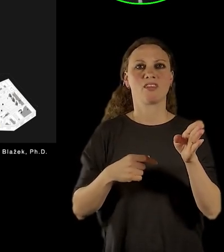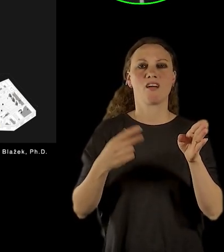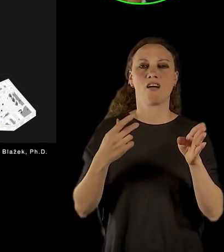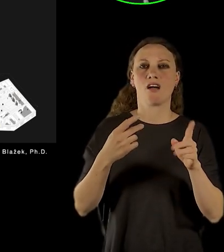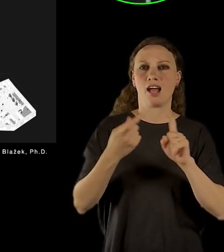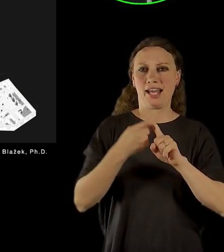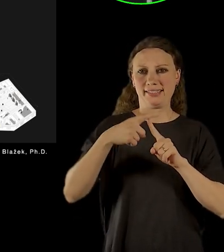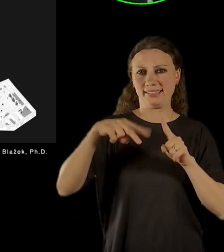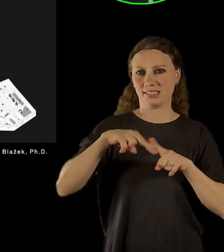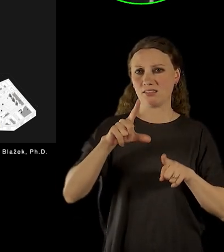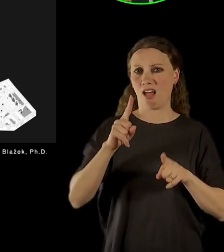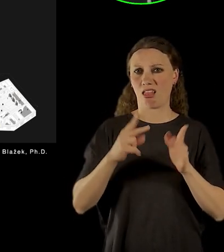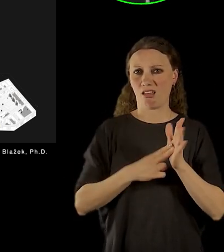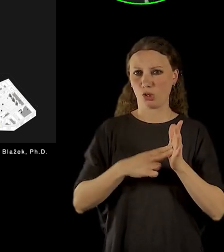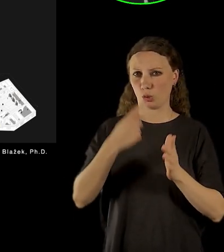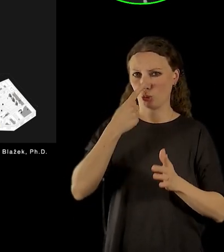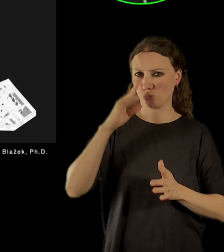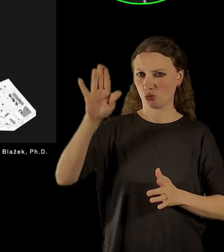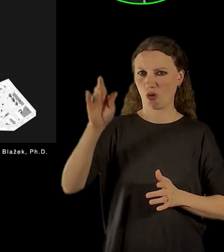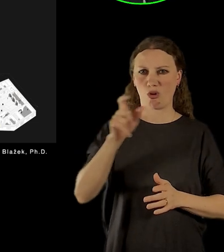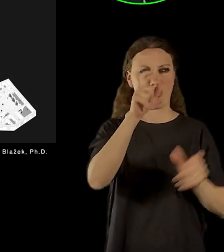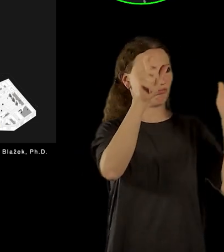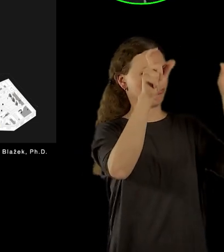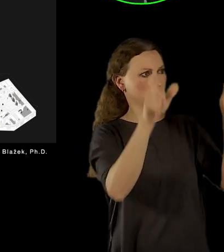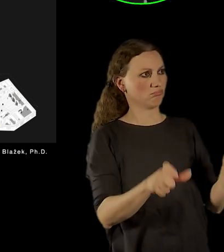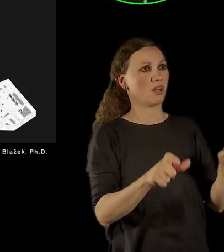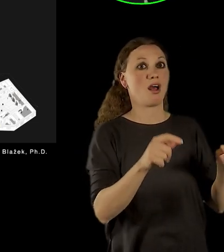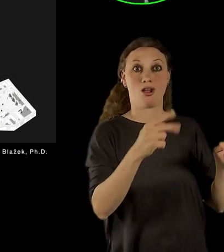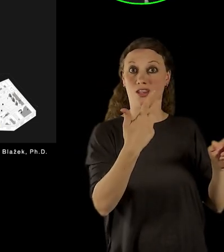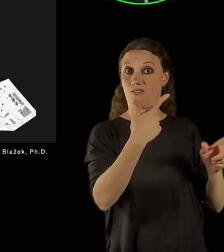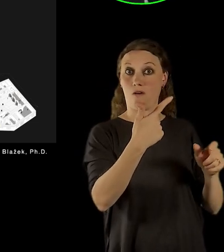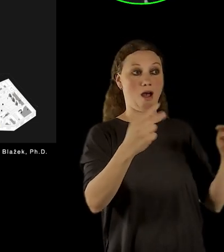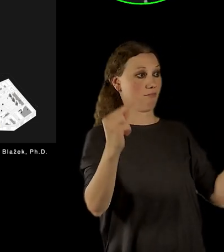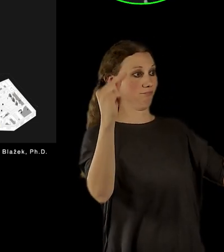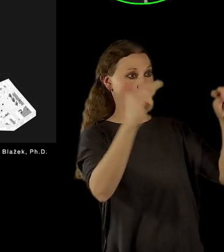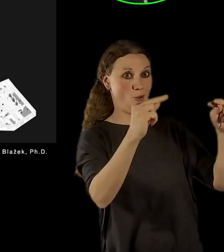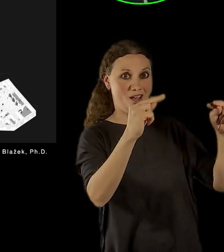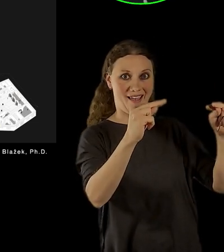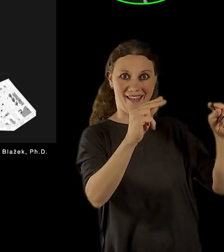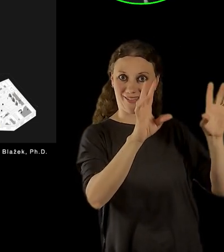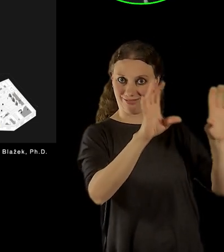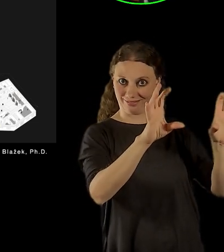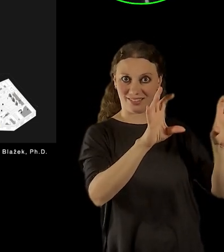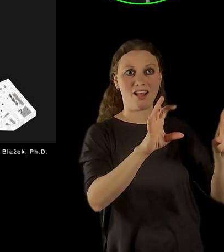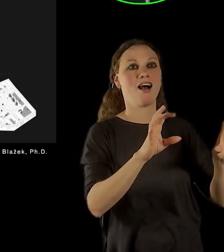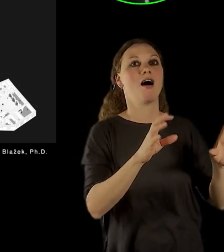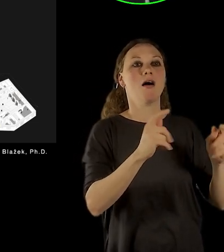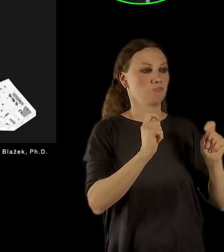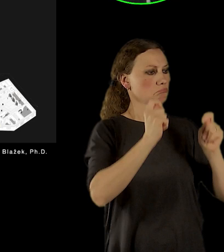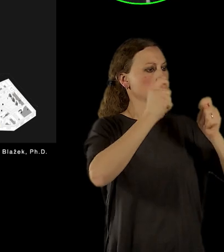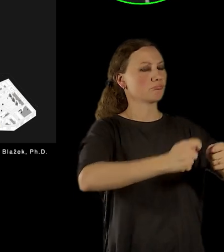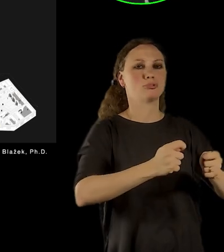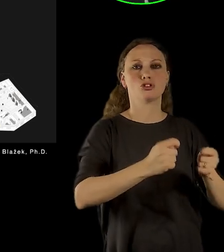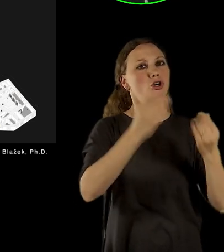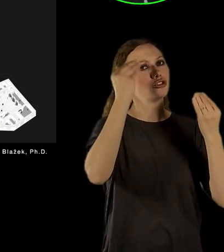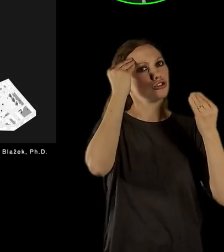a tady v těch kulisách vlastně dostává maršál koně v čestné občanství a vytváří se ta legenda o